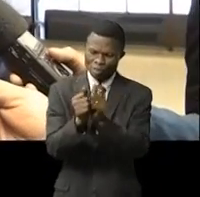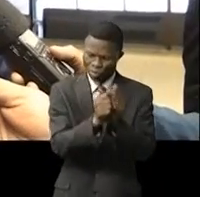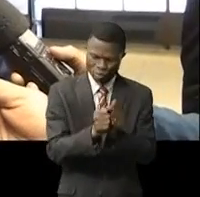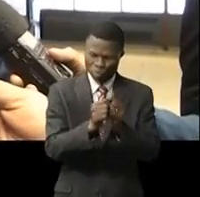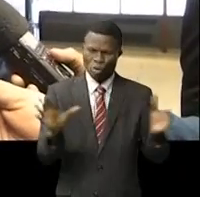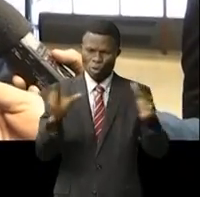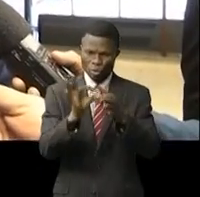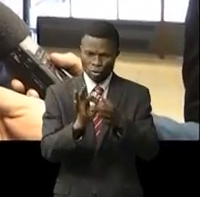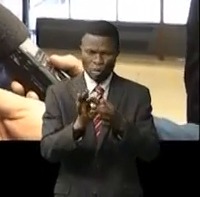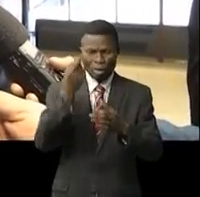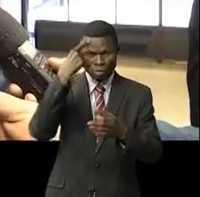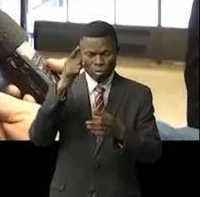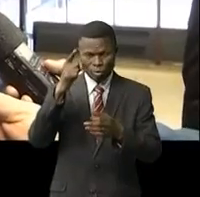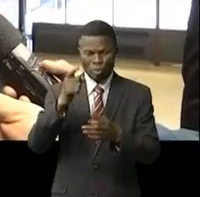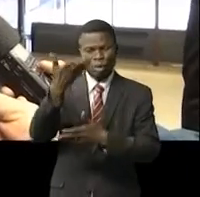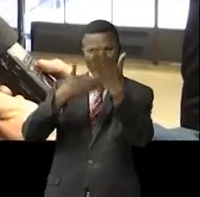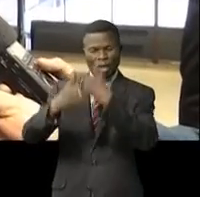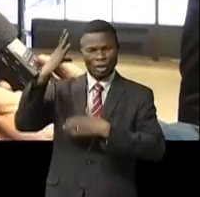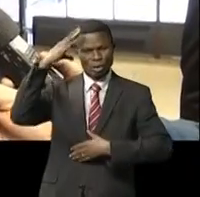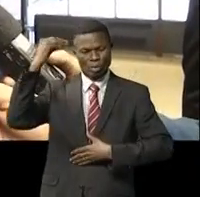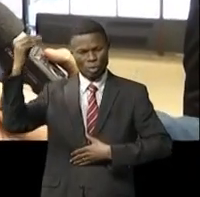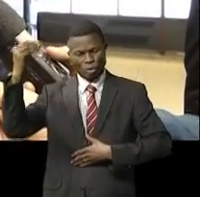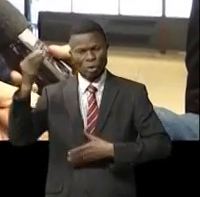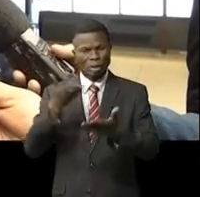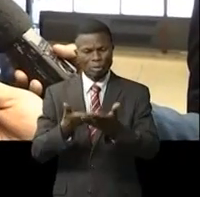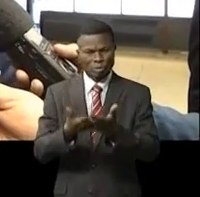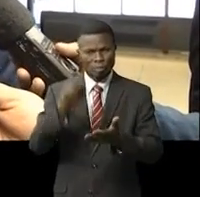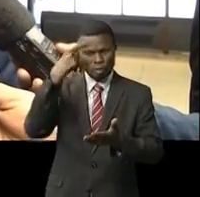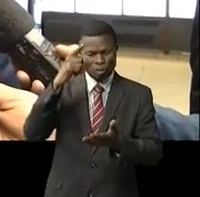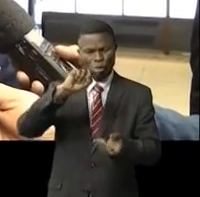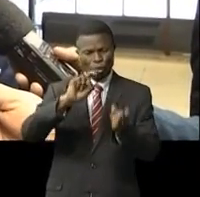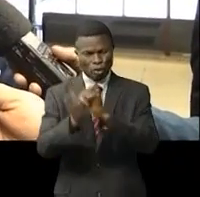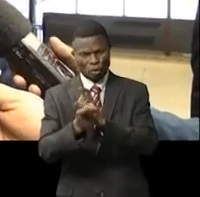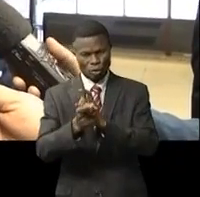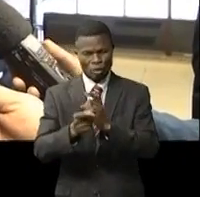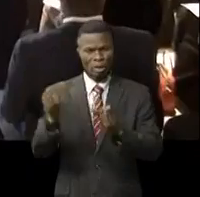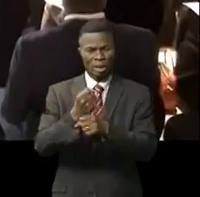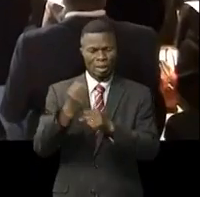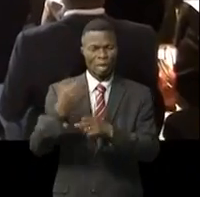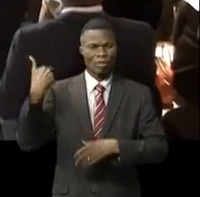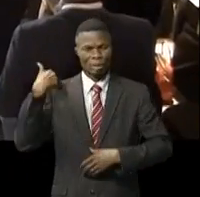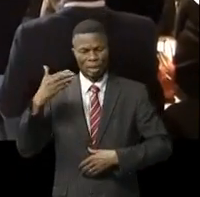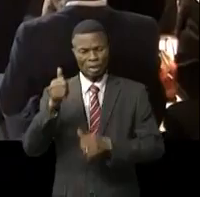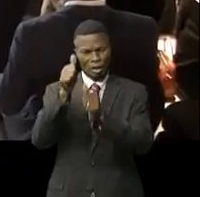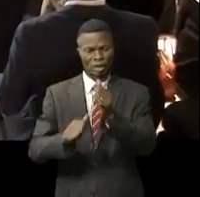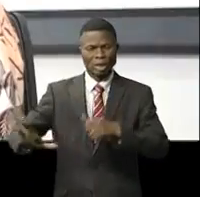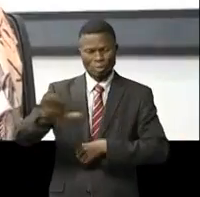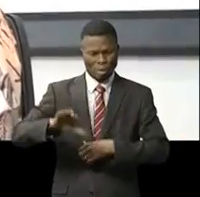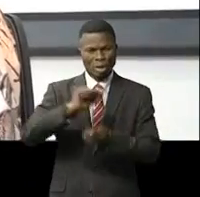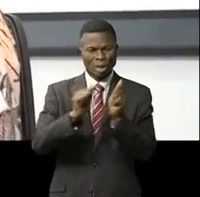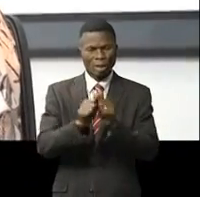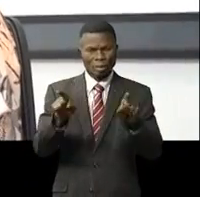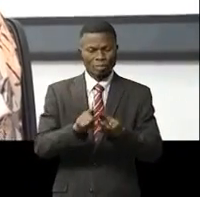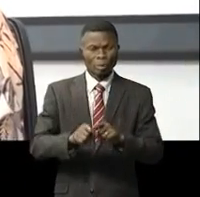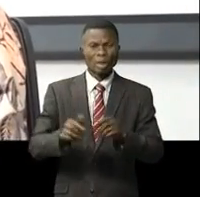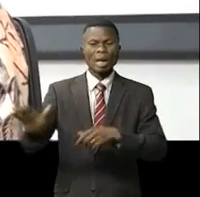réseau pour pouvoir s'échanger des idées et des expériences pour l'amélioration de nos fonctions publiques. Connaissant les mêmes problématiques, les